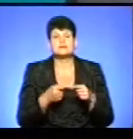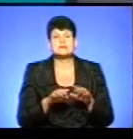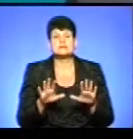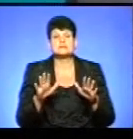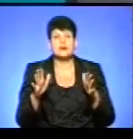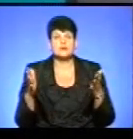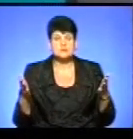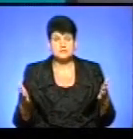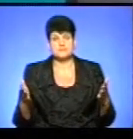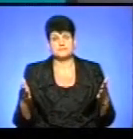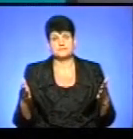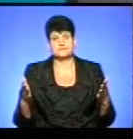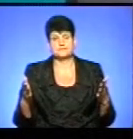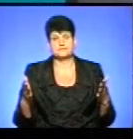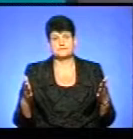як це трапилося.